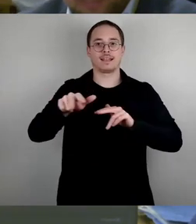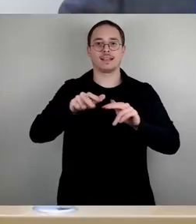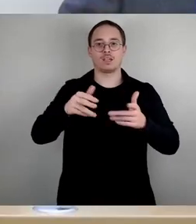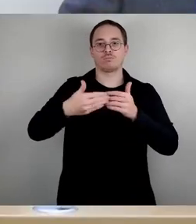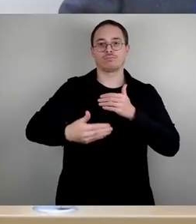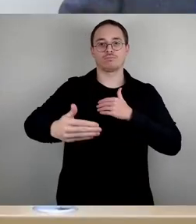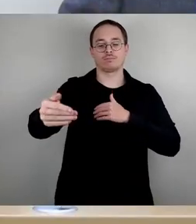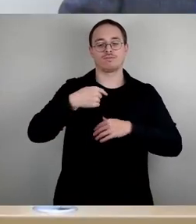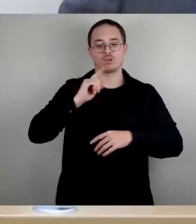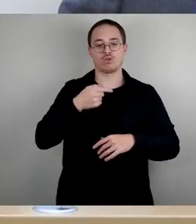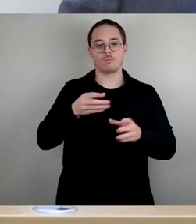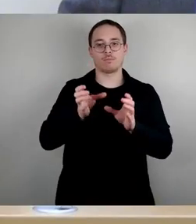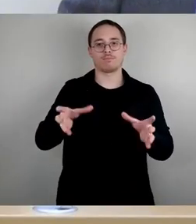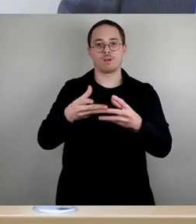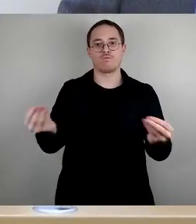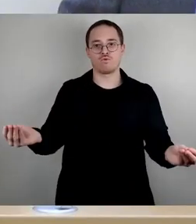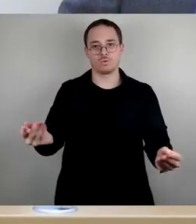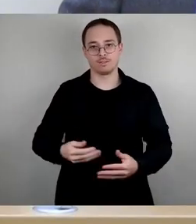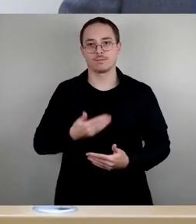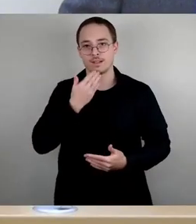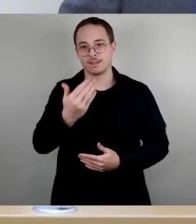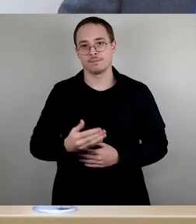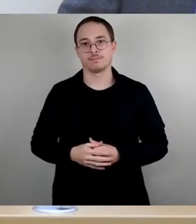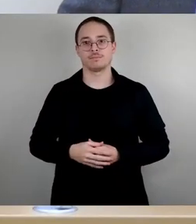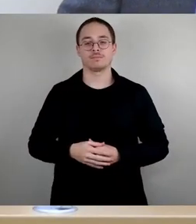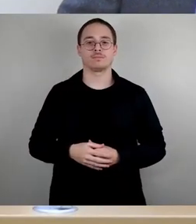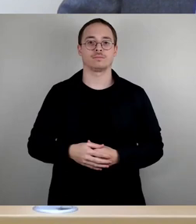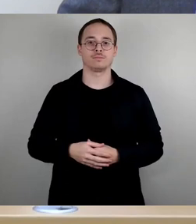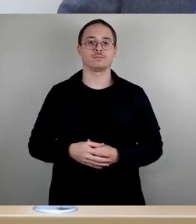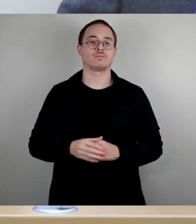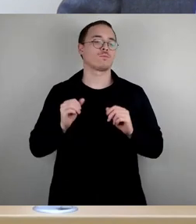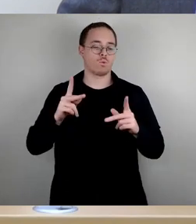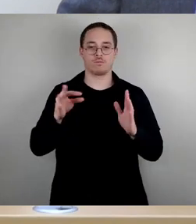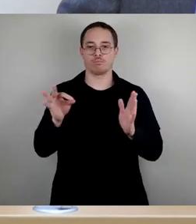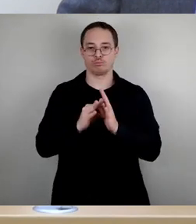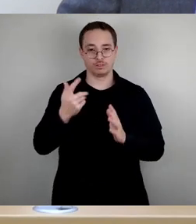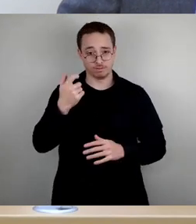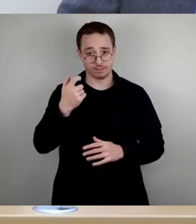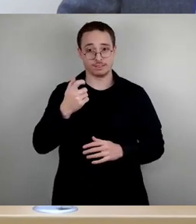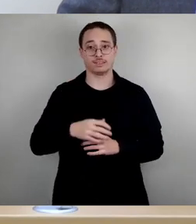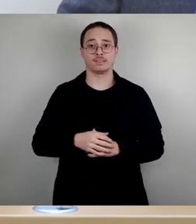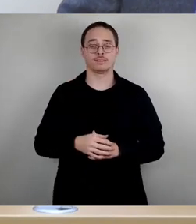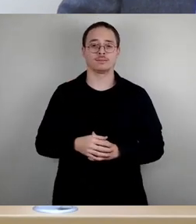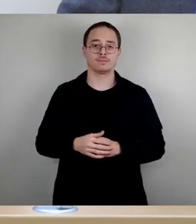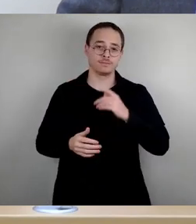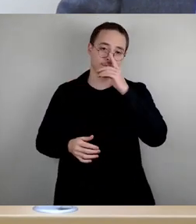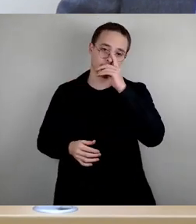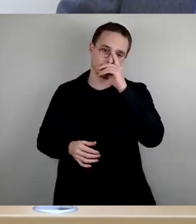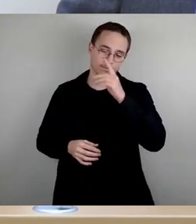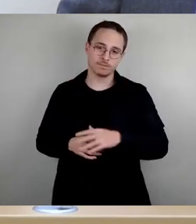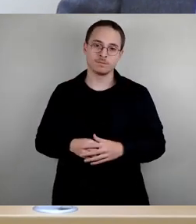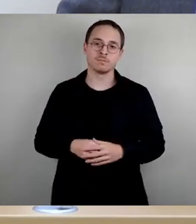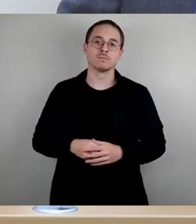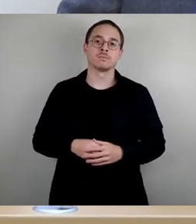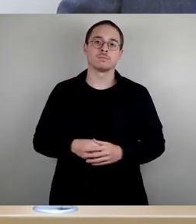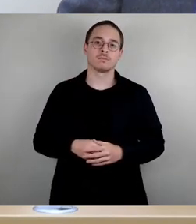Dann machen wir weiter. Top 20-Satzung zur Änderung der Hauptsatzung. Wer hier dem federführenden Ausschussbericht zustimmen kann,